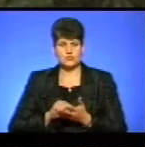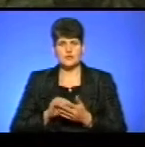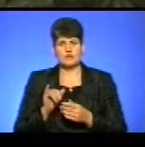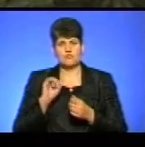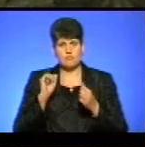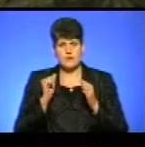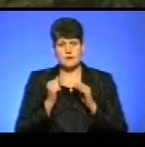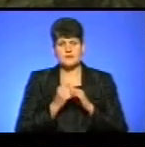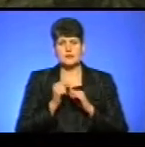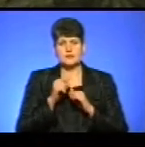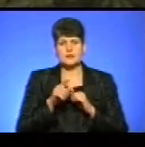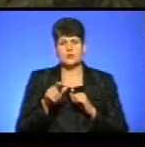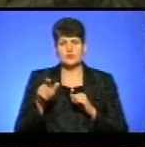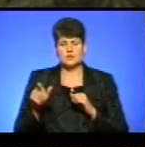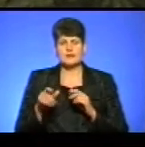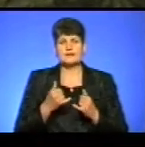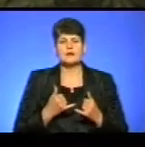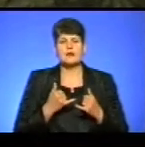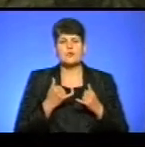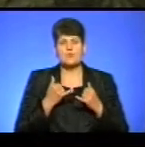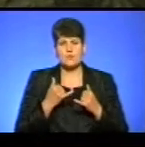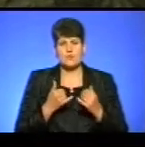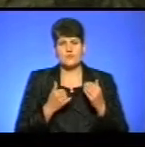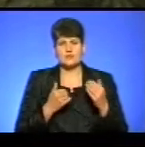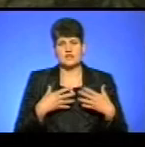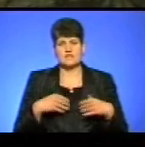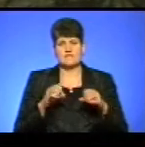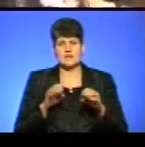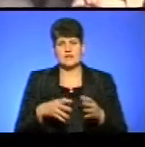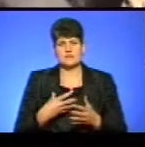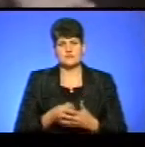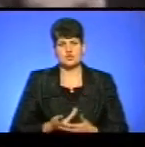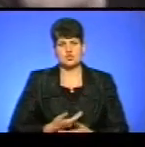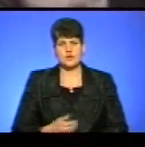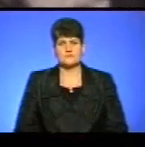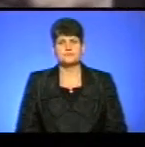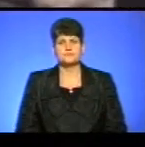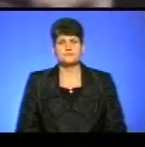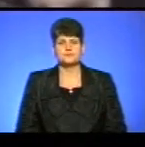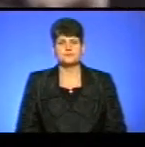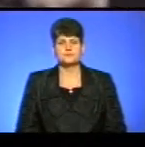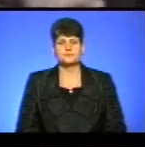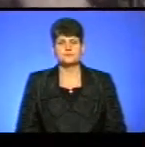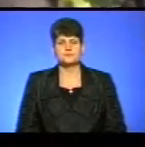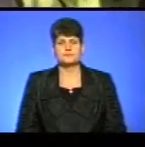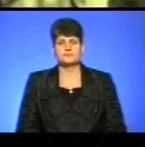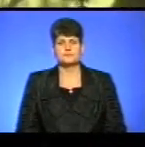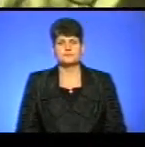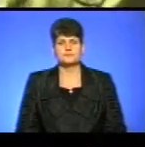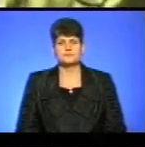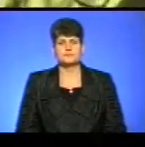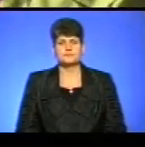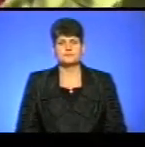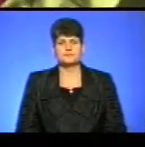'яті тих людей, ради кого вони віддали своє життя». Анжела Шова, Оксана